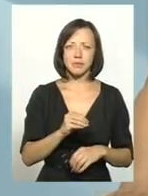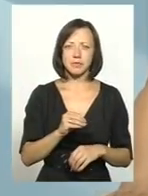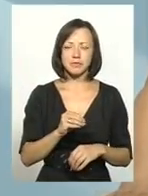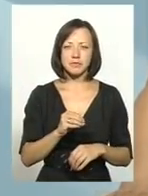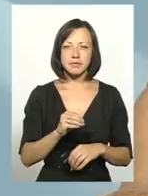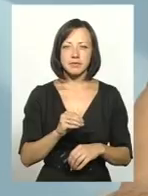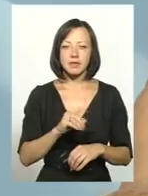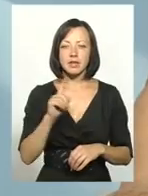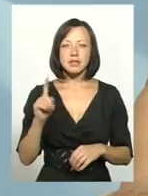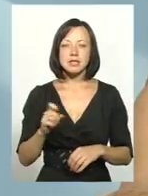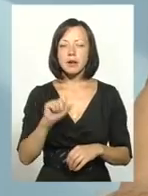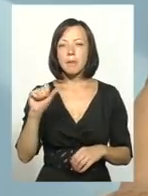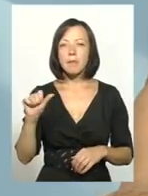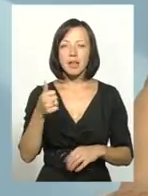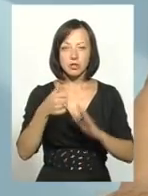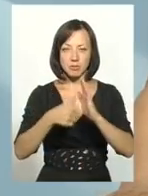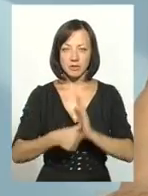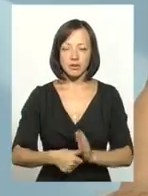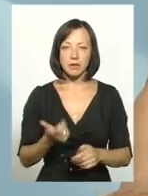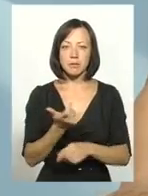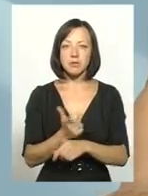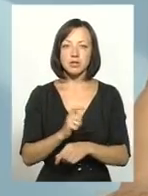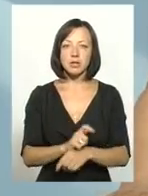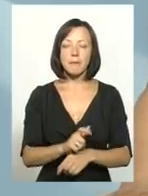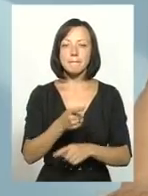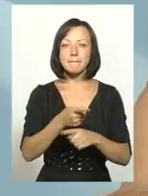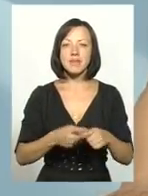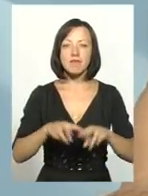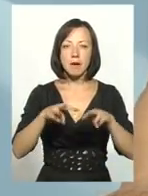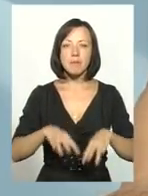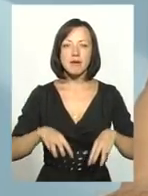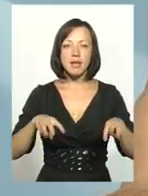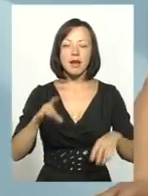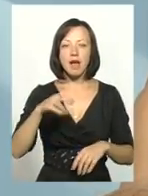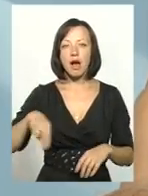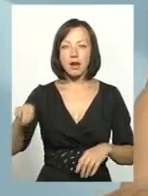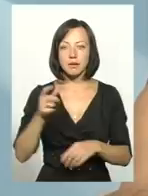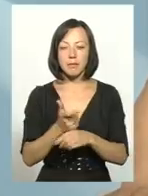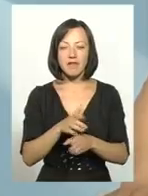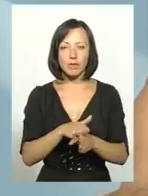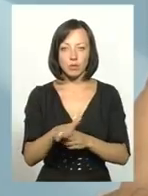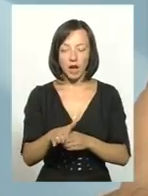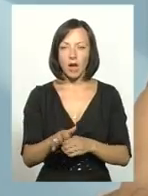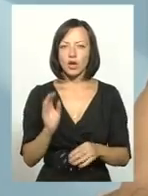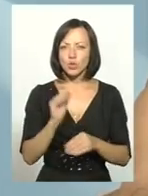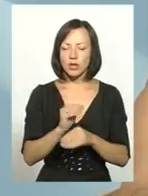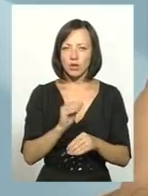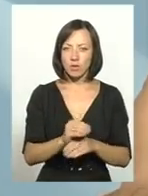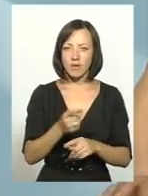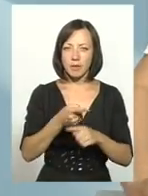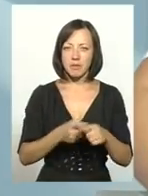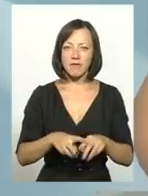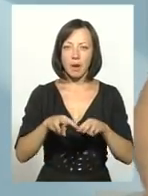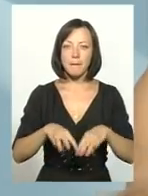за перші півріччя мають більш ніж півмільярда перевиконання дохідної частини. Як Ви вважаєте, додаткових півмільярда,